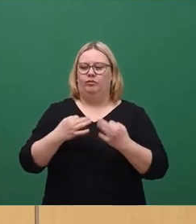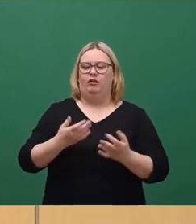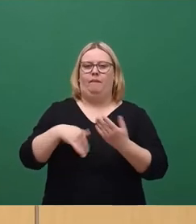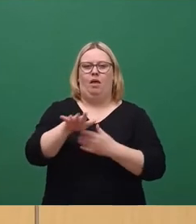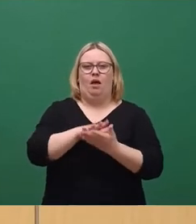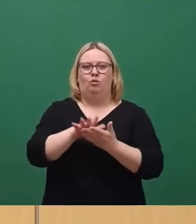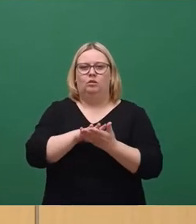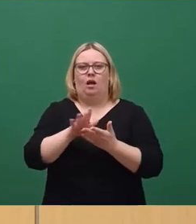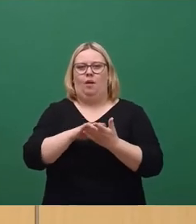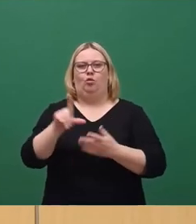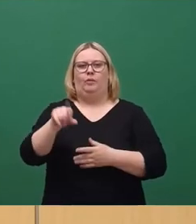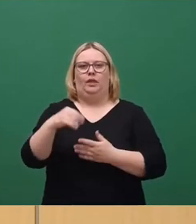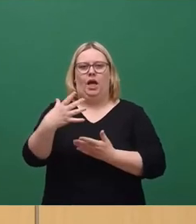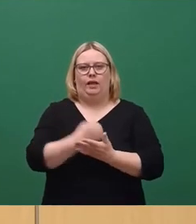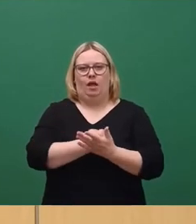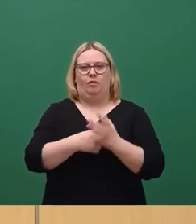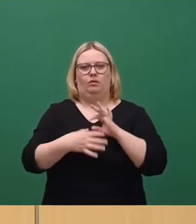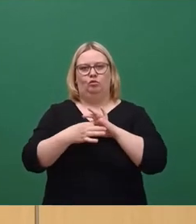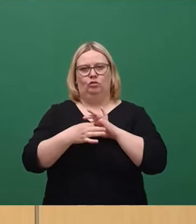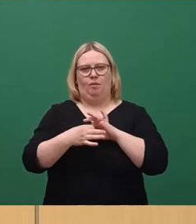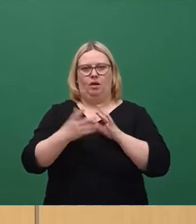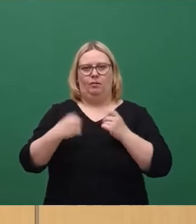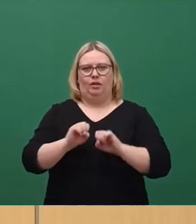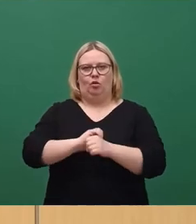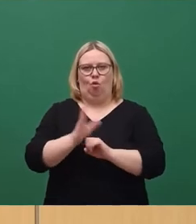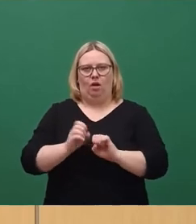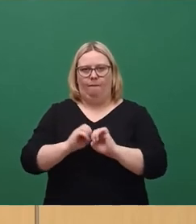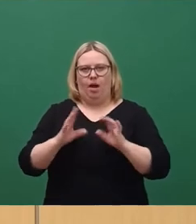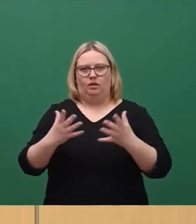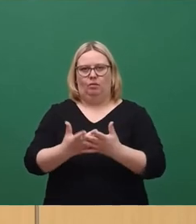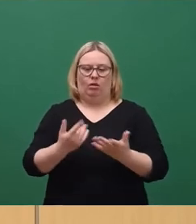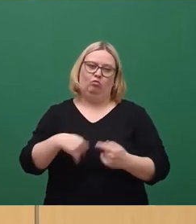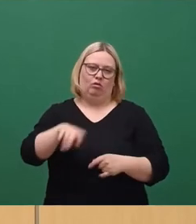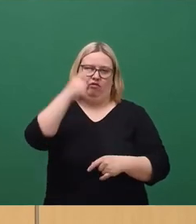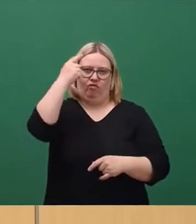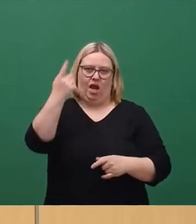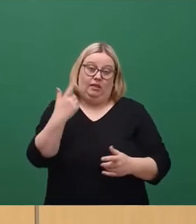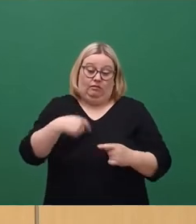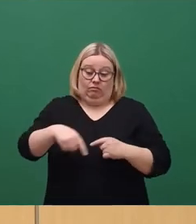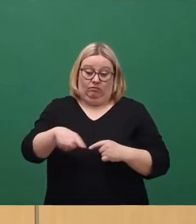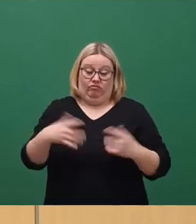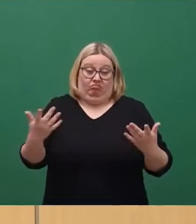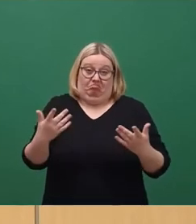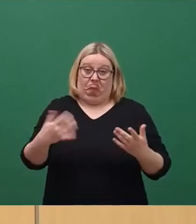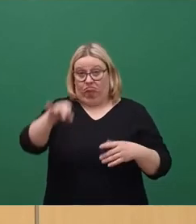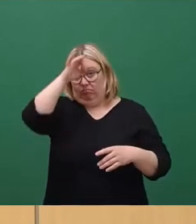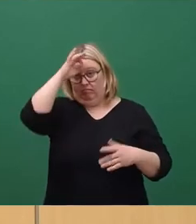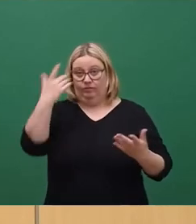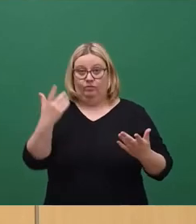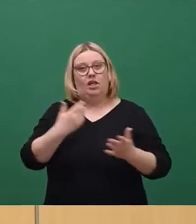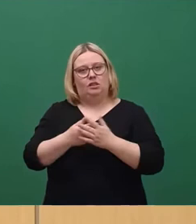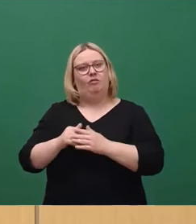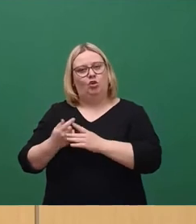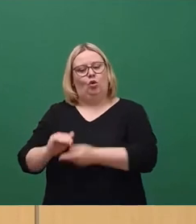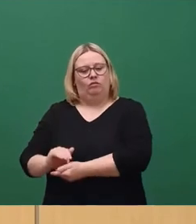Mindereinnahmen im Zusammenhang mit der Corona-Pandemie. Wir wissen ja überhaupt noch nicht, was uns da noch erwarten könnte. So weit